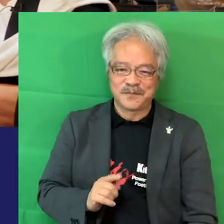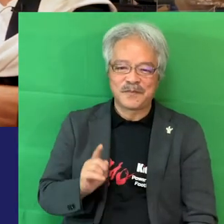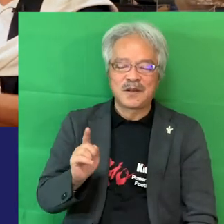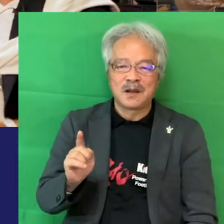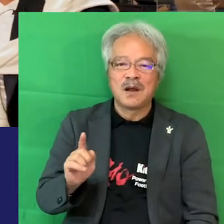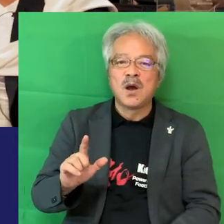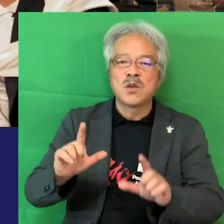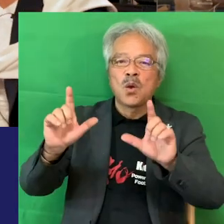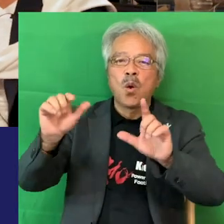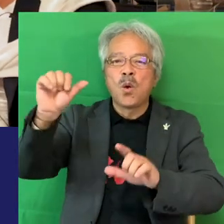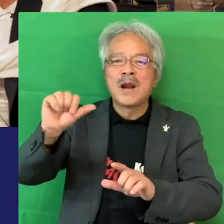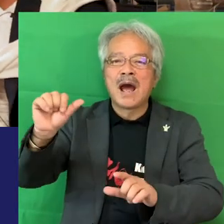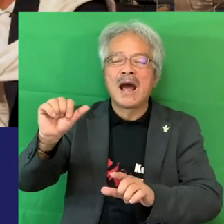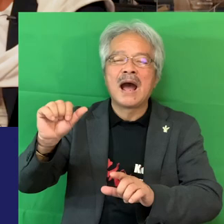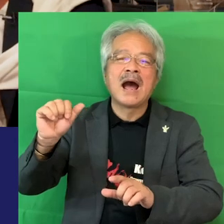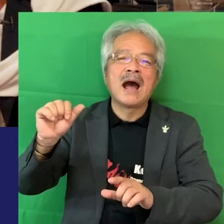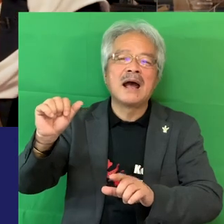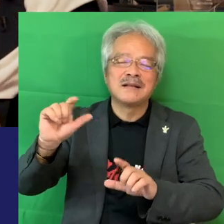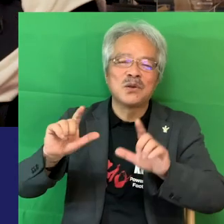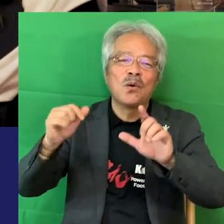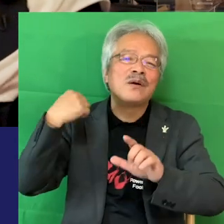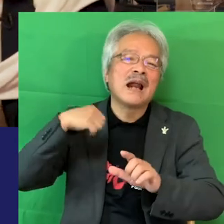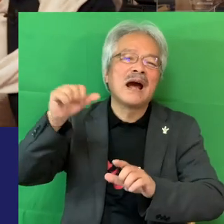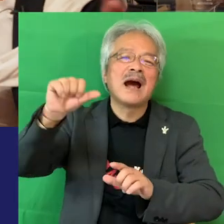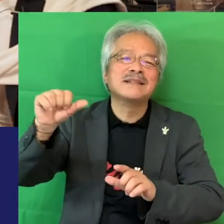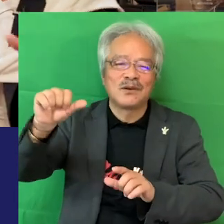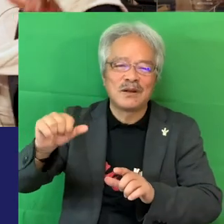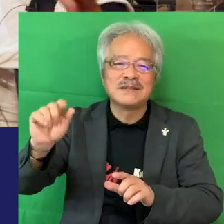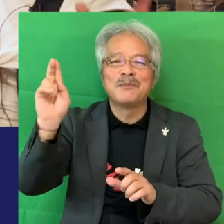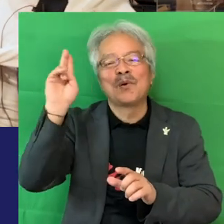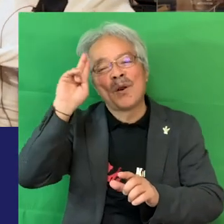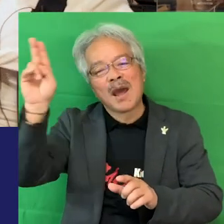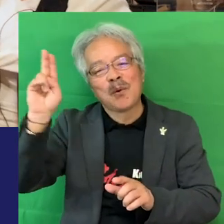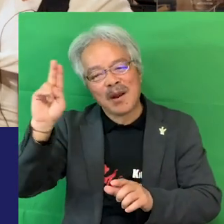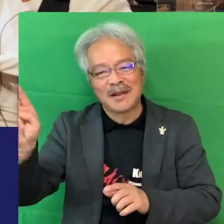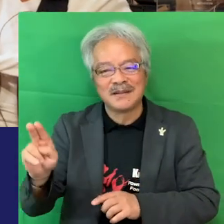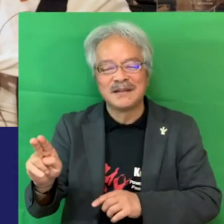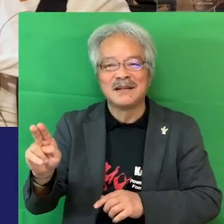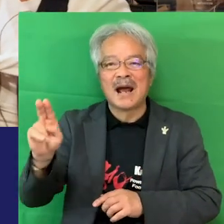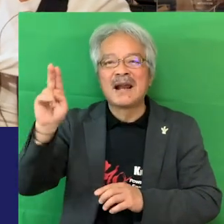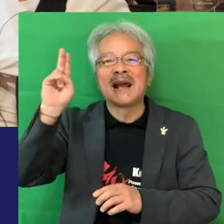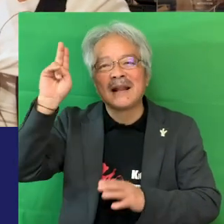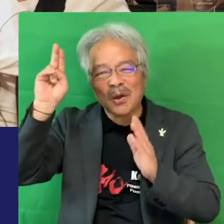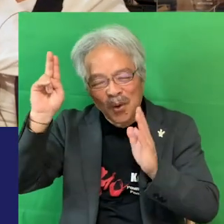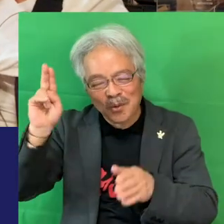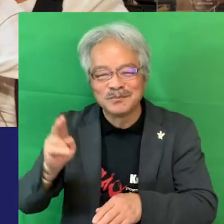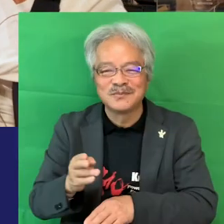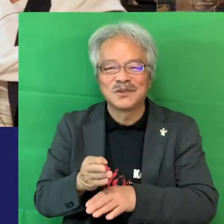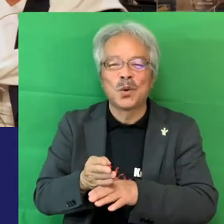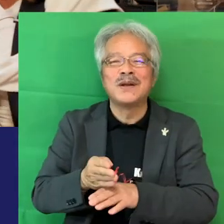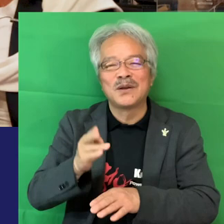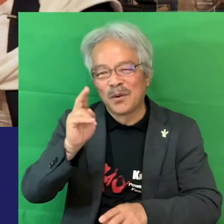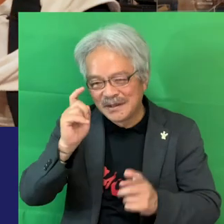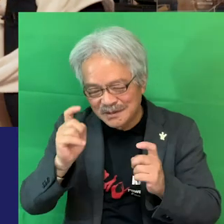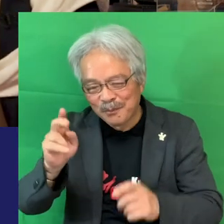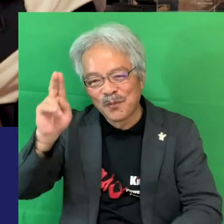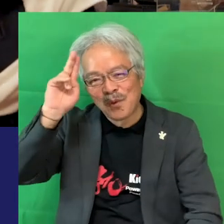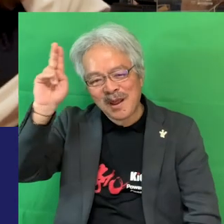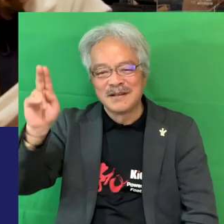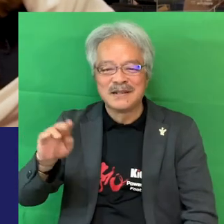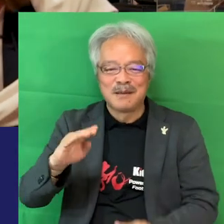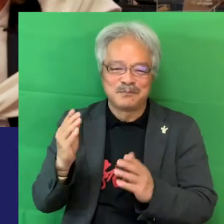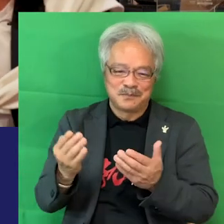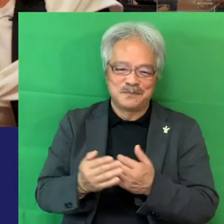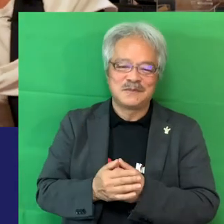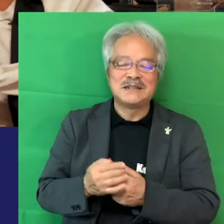東南アの方は全部これで済んでるんだこれでヤホースクミッチみたいなありがとうもそうだしこんにちはもそうだしなんでもこれ